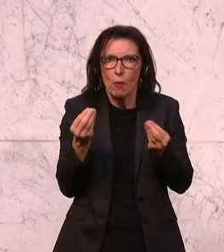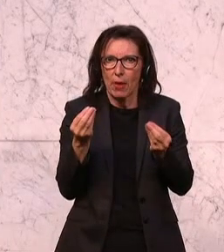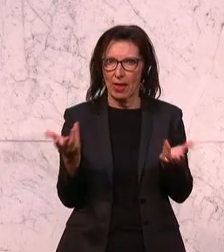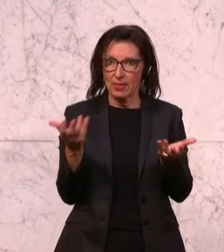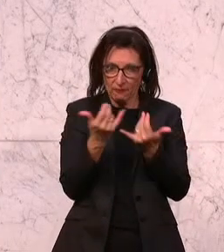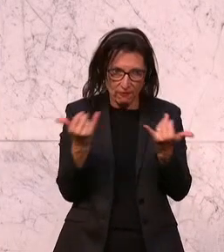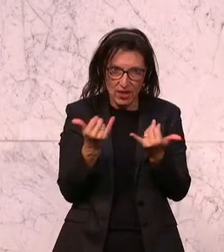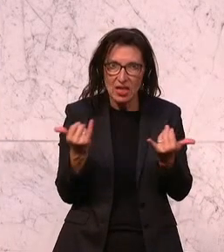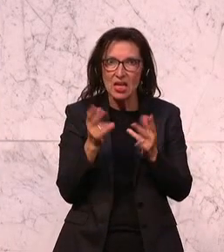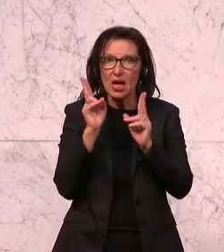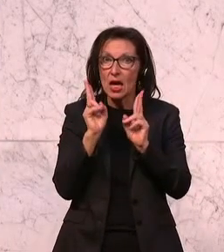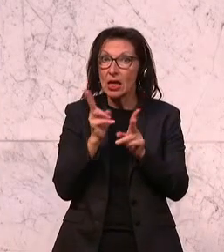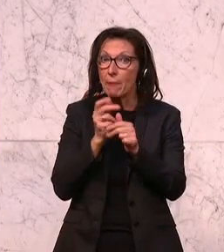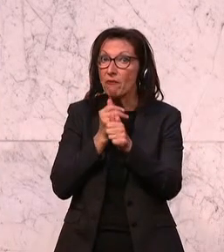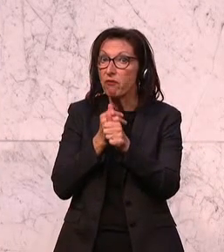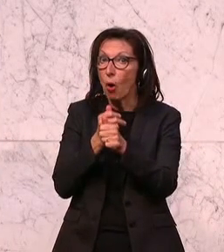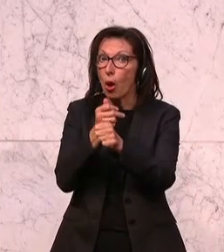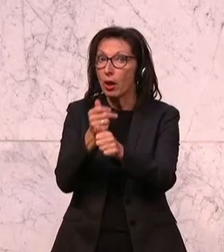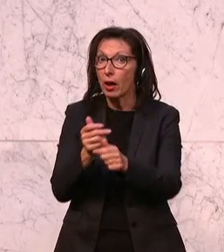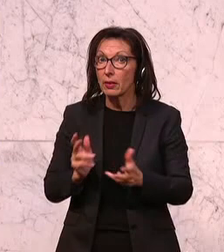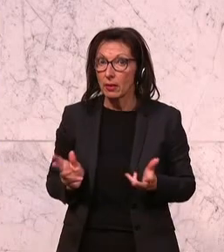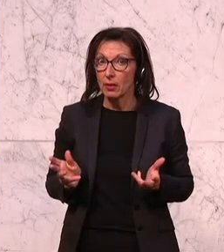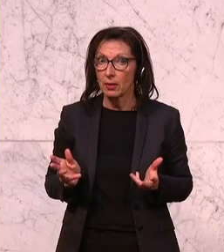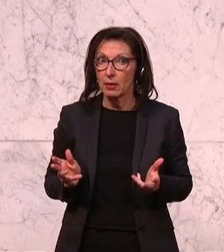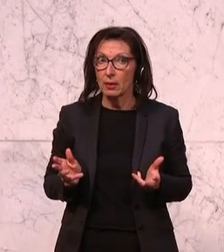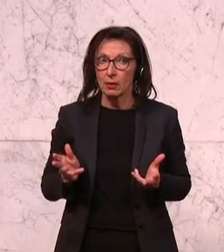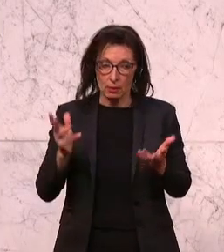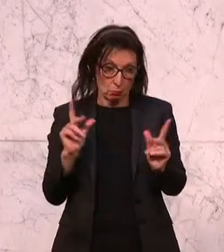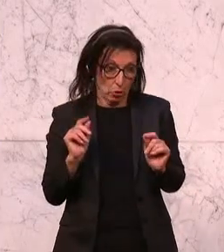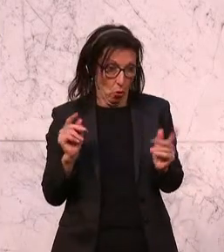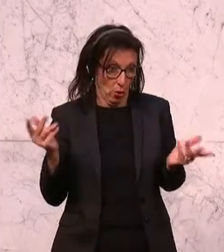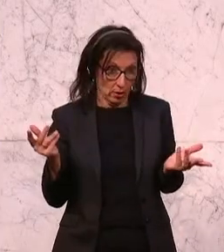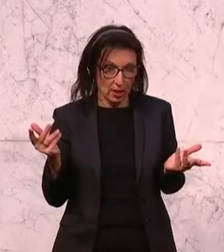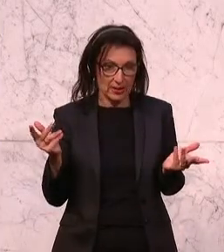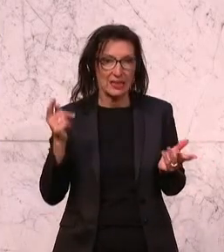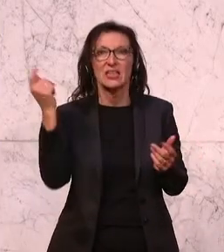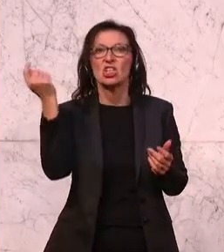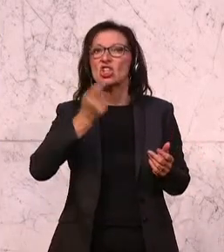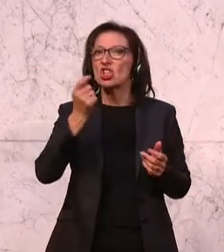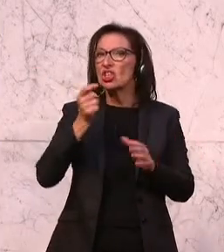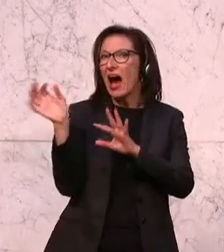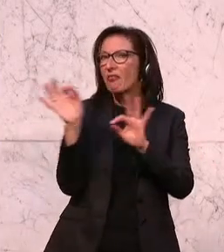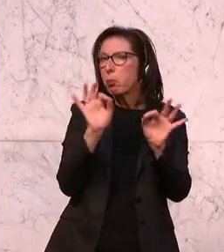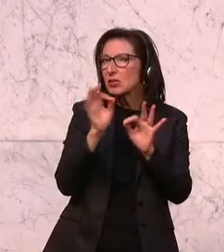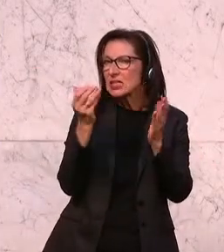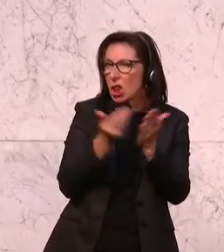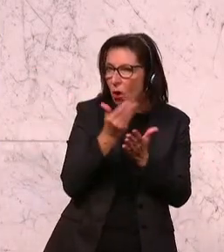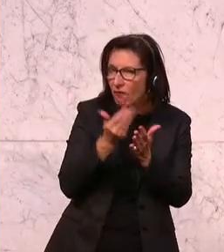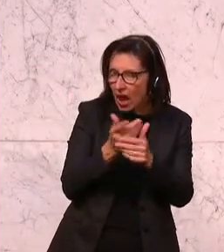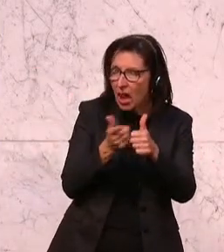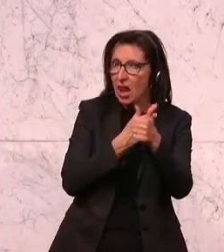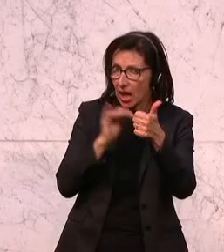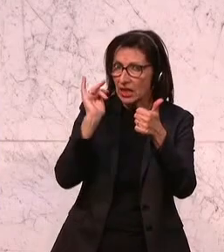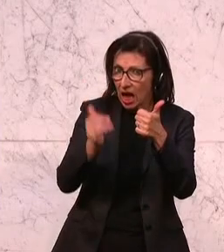nämlich wie man das verfolgt. Und das heißt am Ende des Tages, ich muss auch nach der Strafprozessnovelle, aber auch den